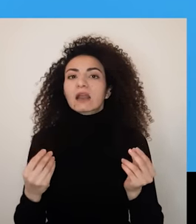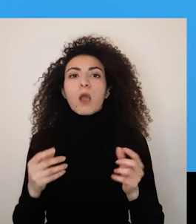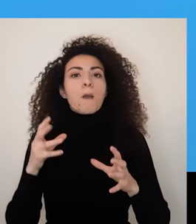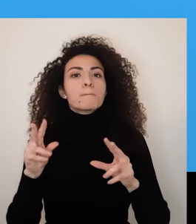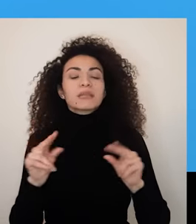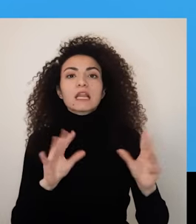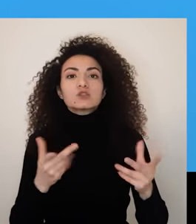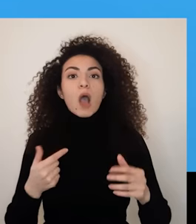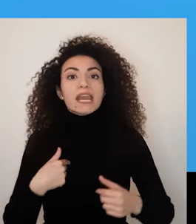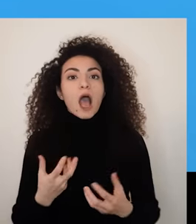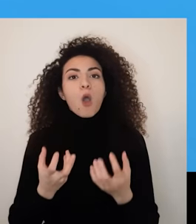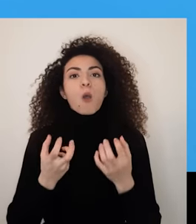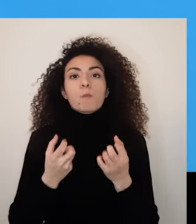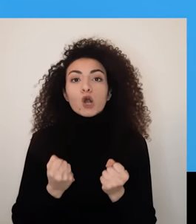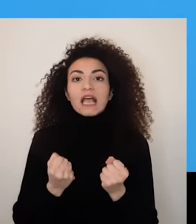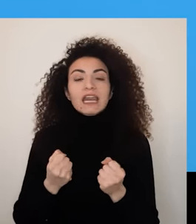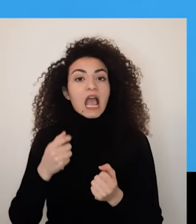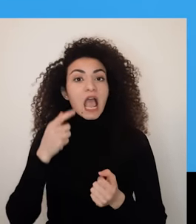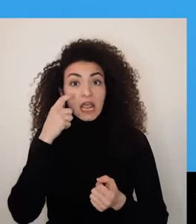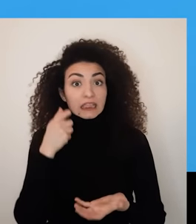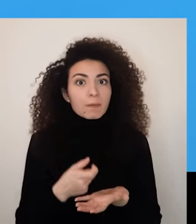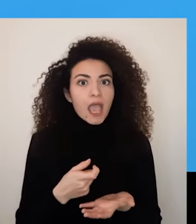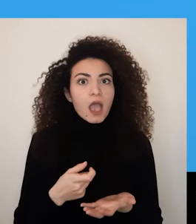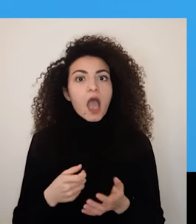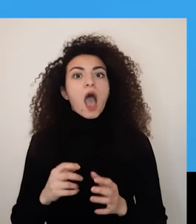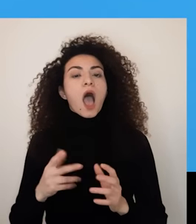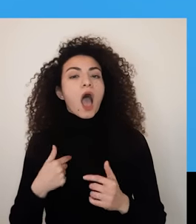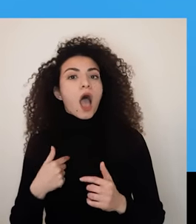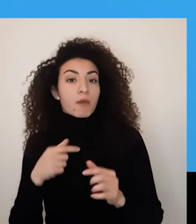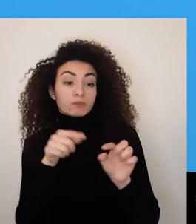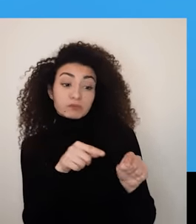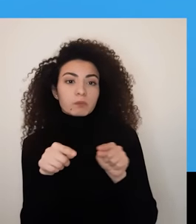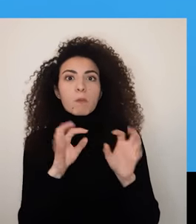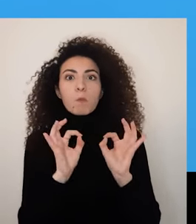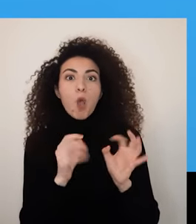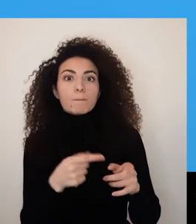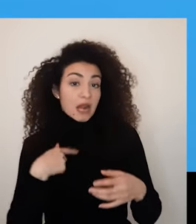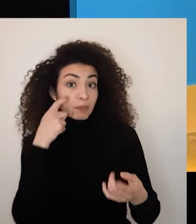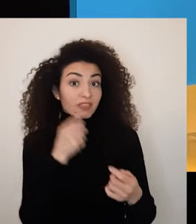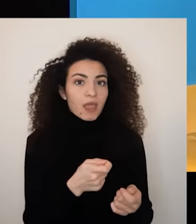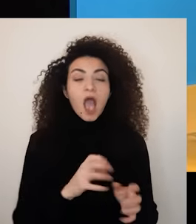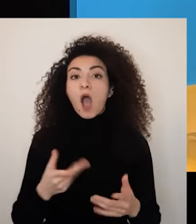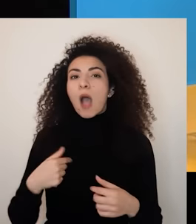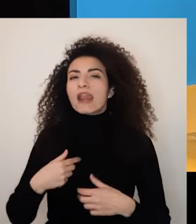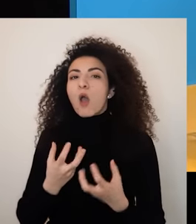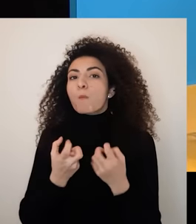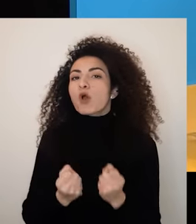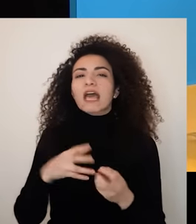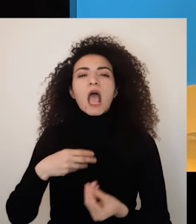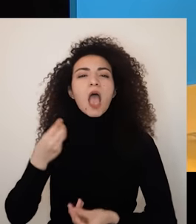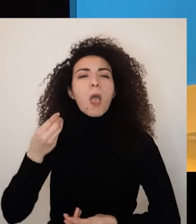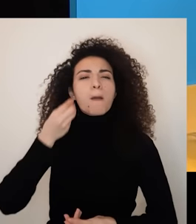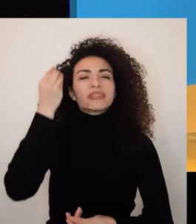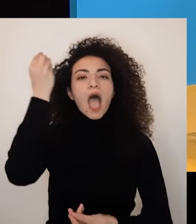متعلق بذاتنا مثل القدرة على الإمتنان ومنها متعلق بما نفعل مثل القدرة على الإبداع بدعوكي هون